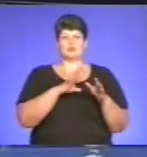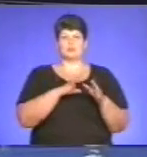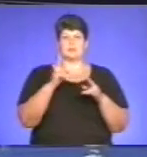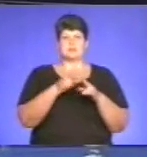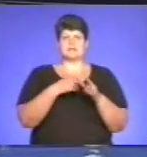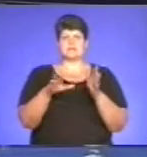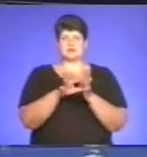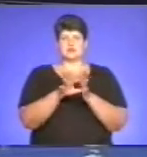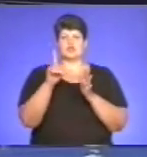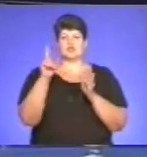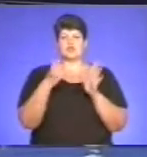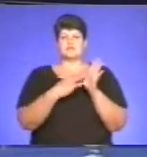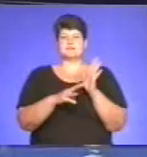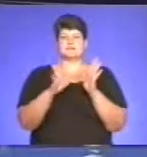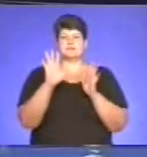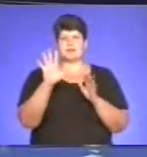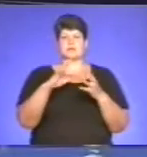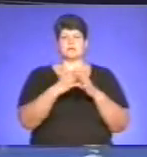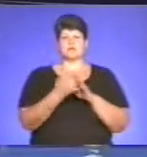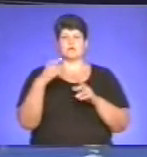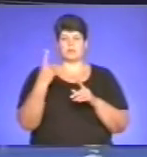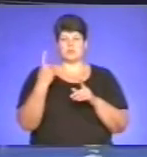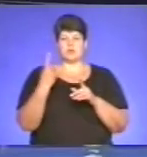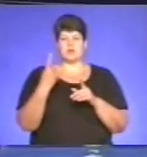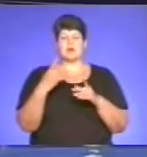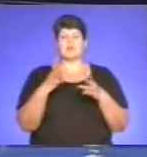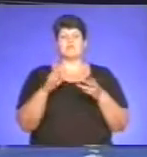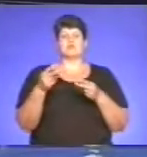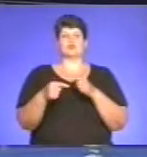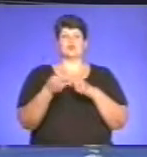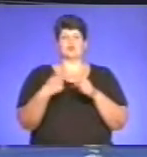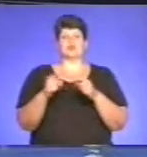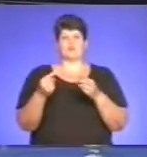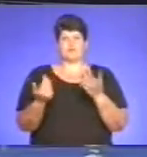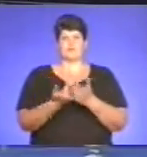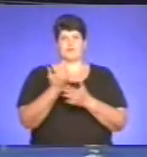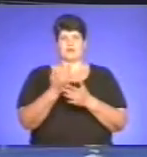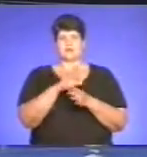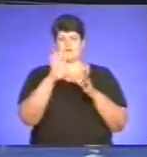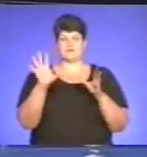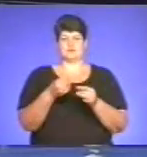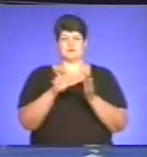населених пунктів області. Аварійні бригади відновили електропостачання майже в усіх населених пунктах.